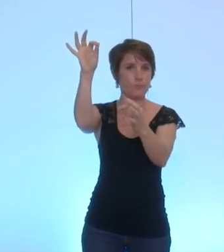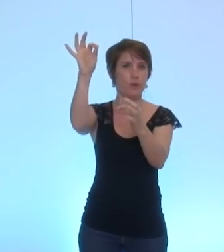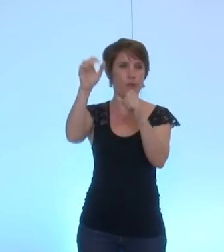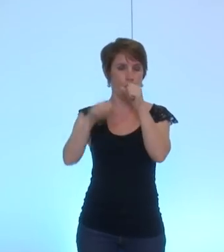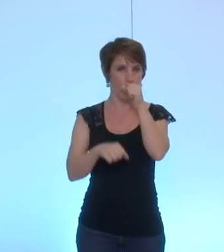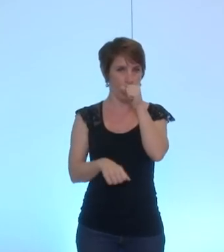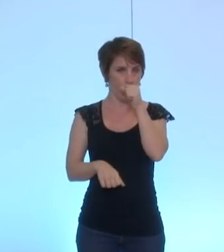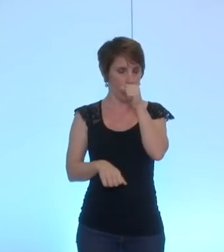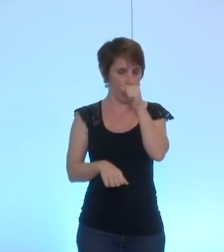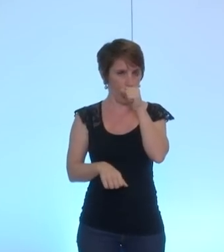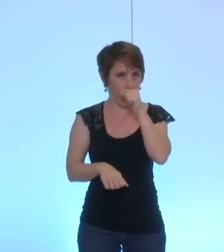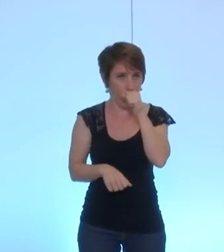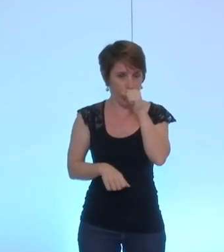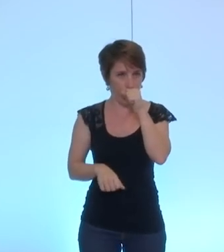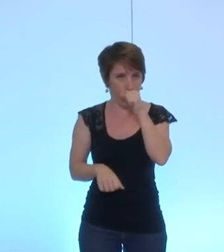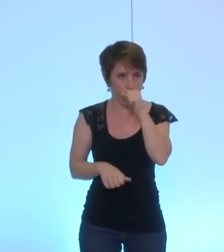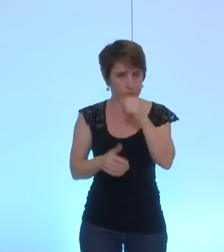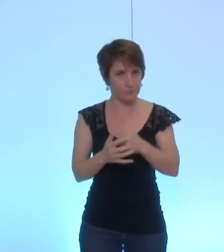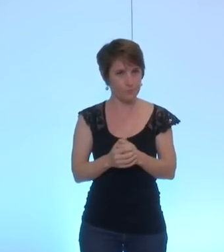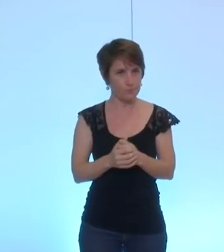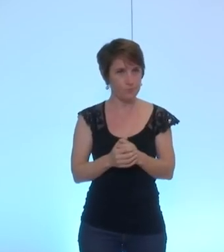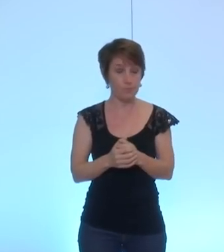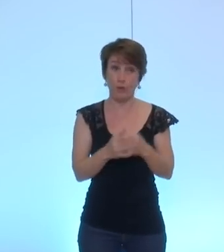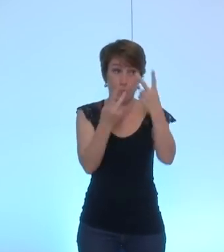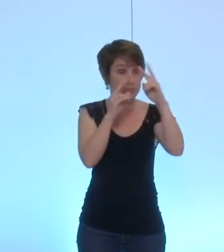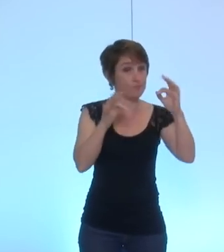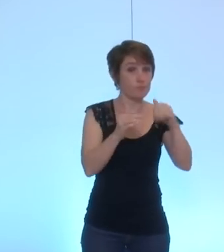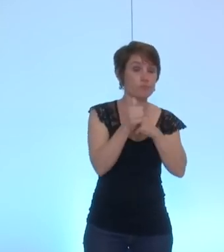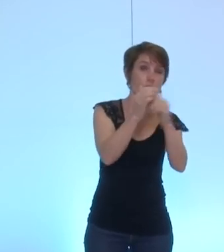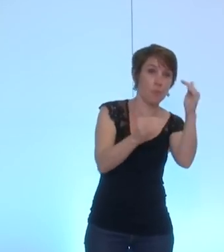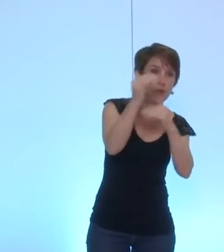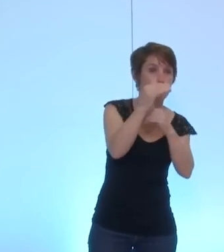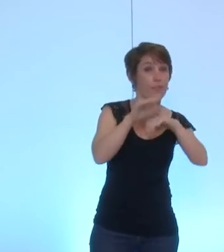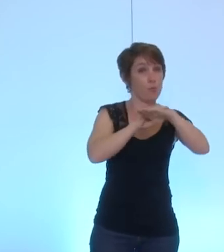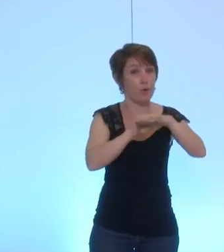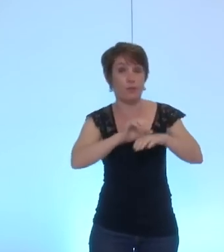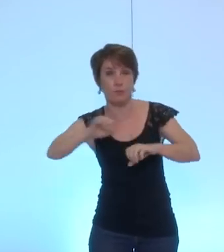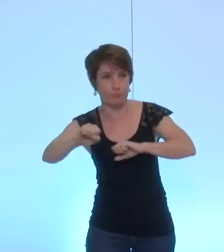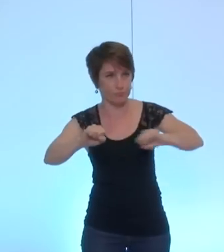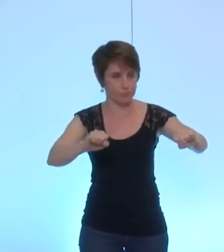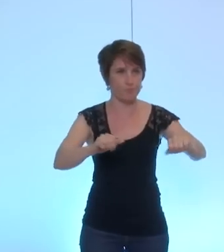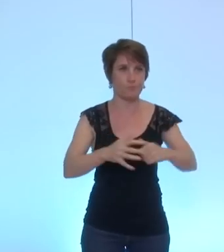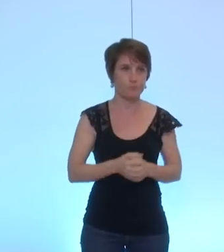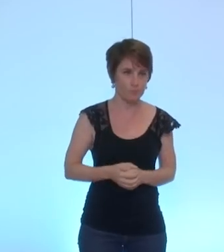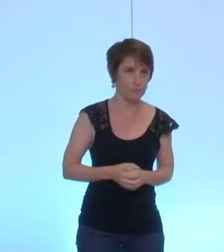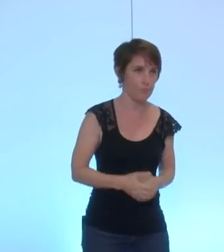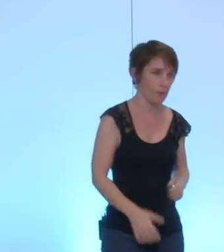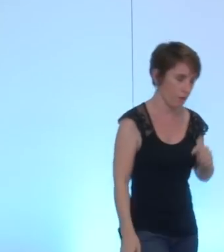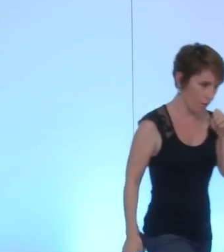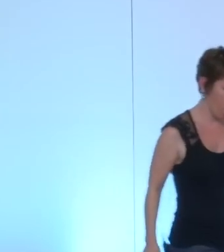d'une composante fut-elle majoritaire et ce sont justement